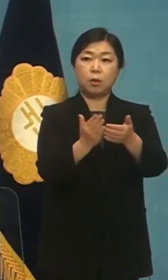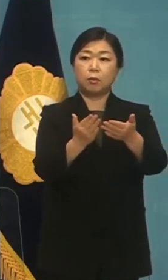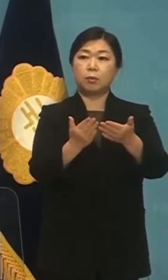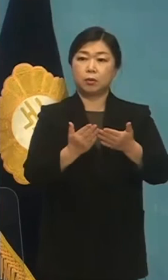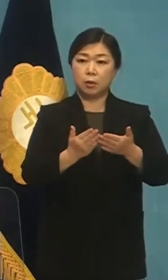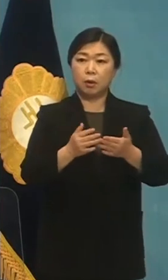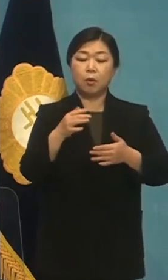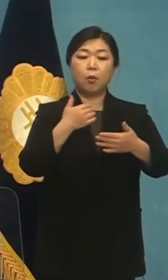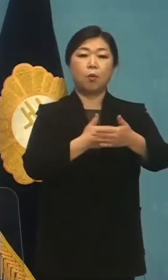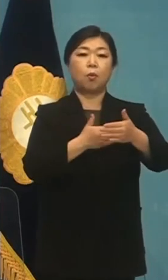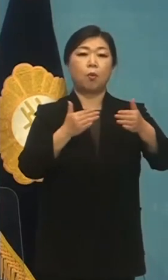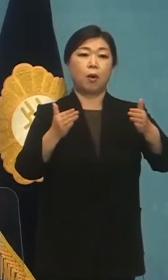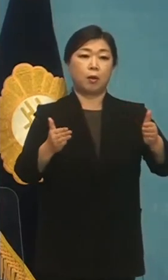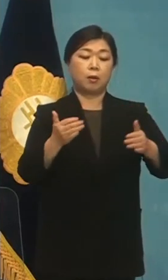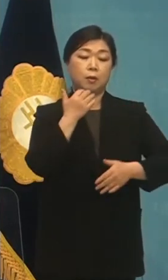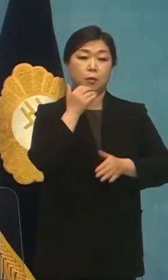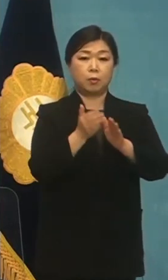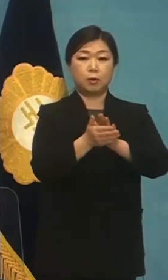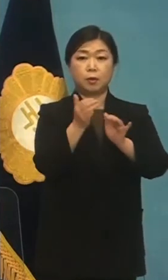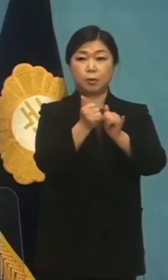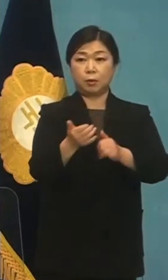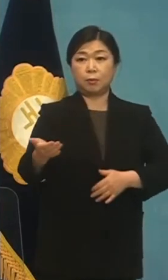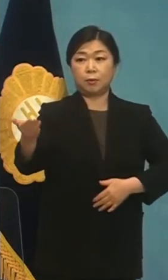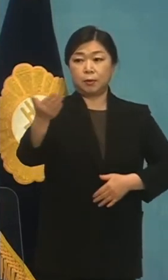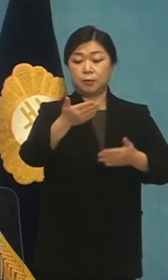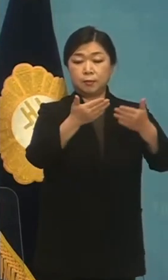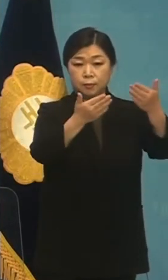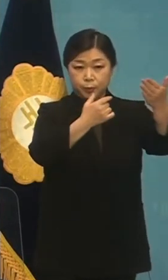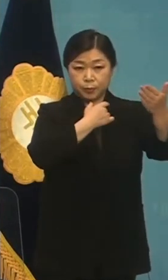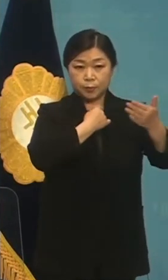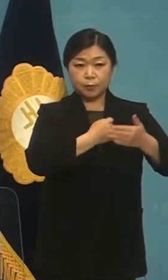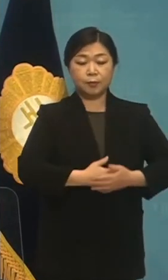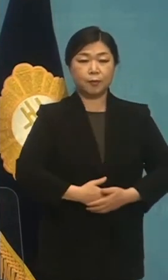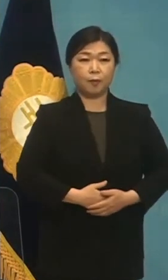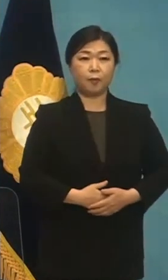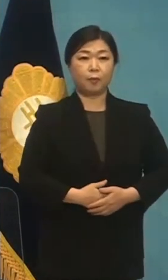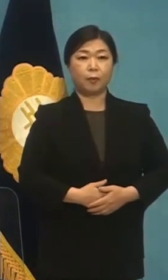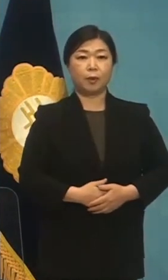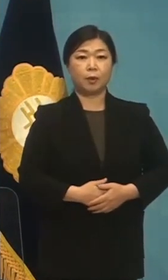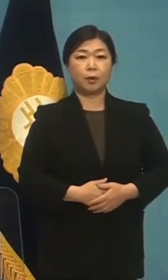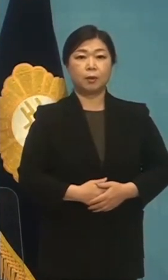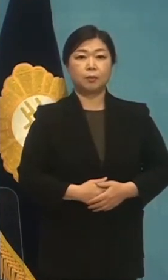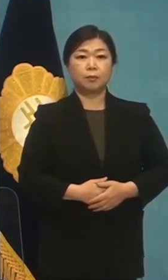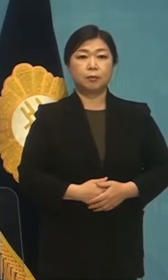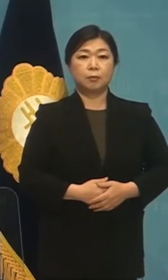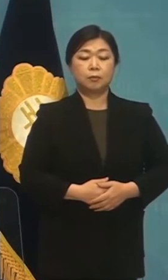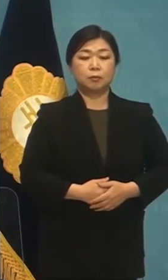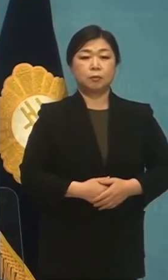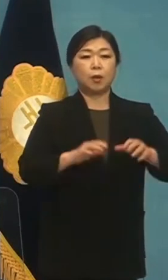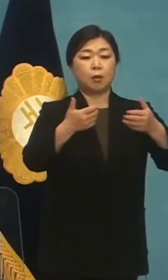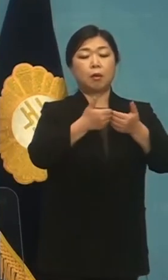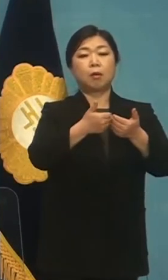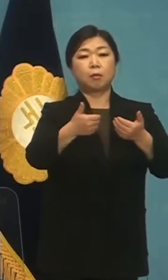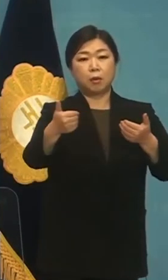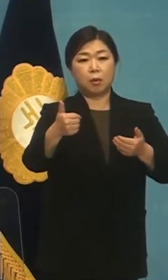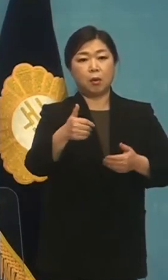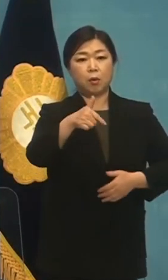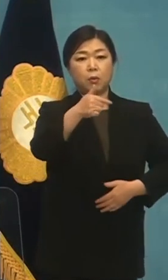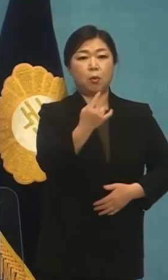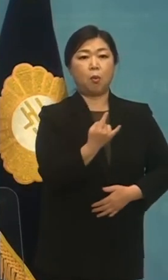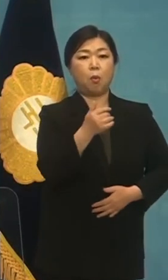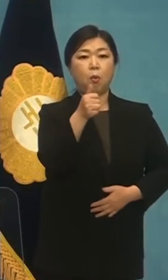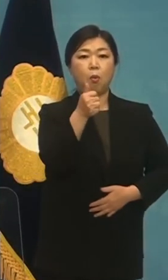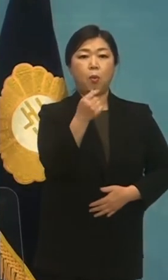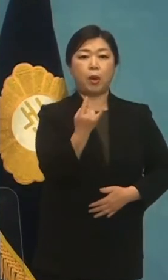공간을 서울시인들께 보고 싶습니다. 고 노회찬 서울시장